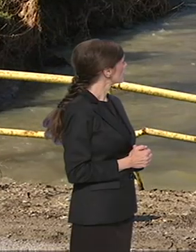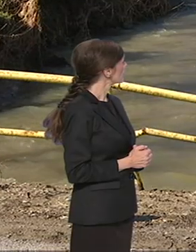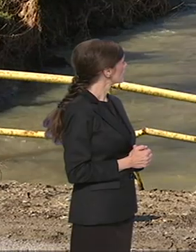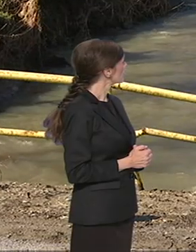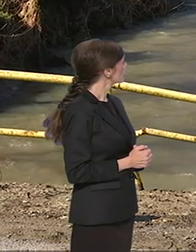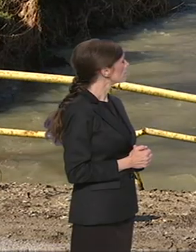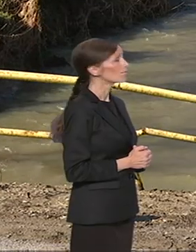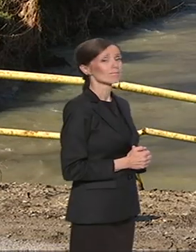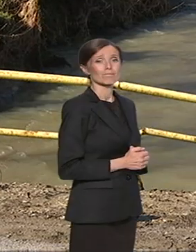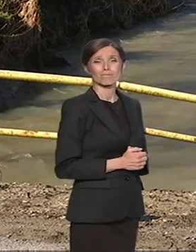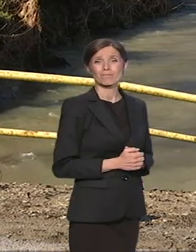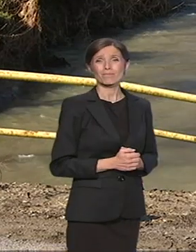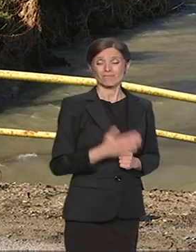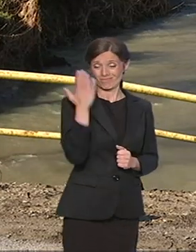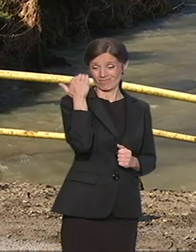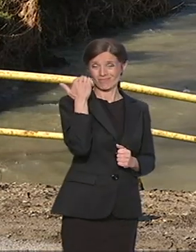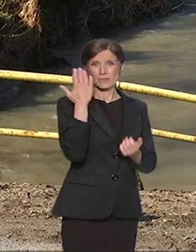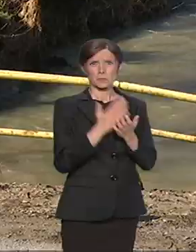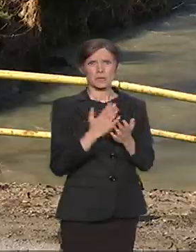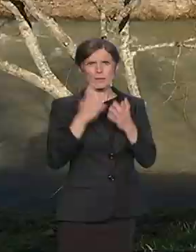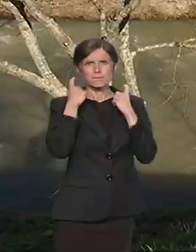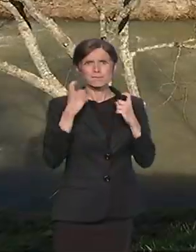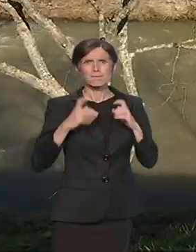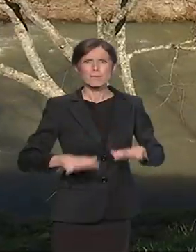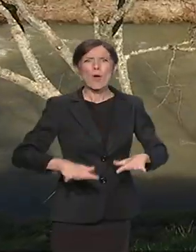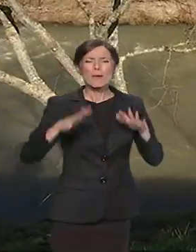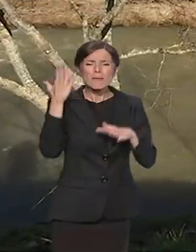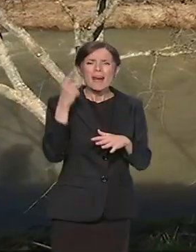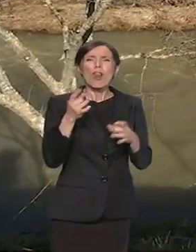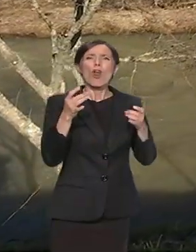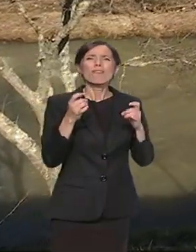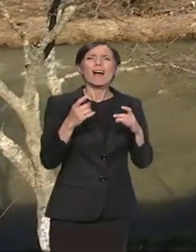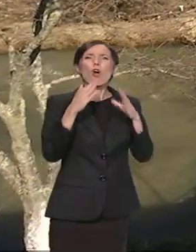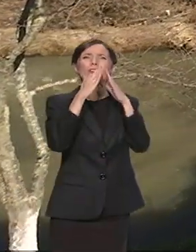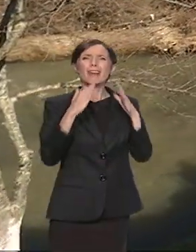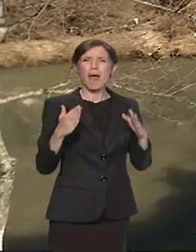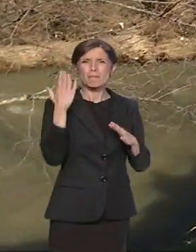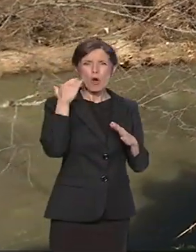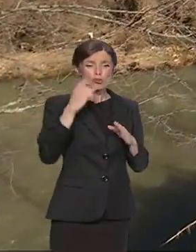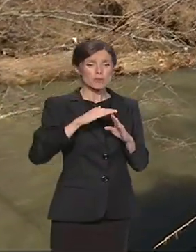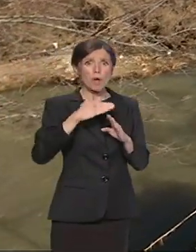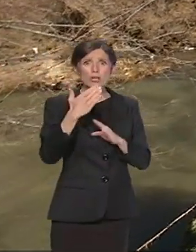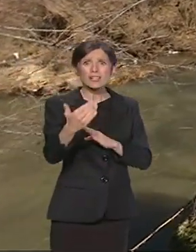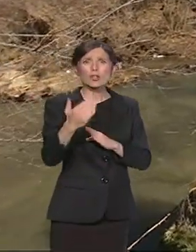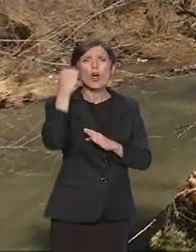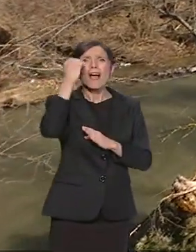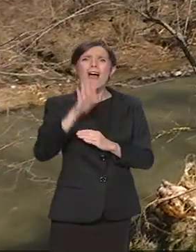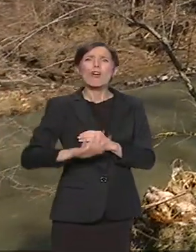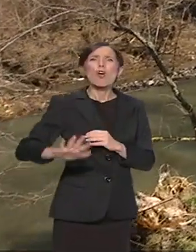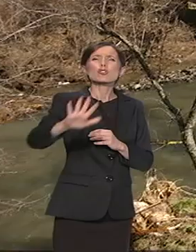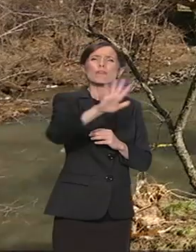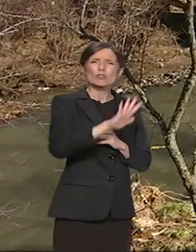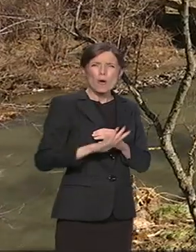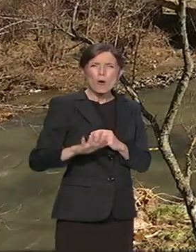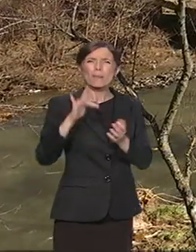Tokom poslednjeg poplova koje su odmah nakon novogodišnjih i božičnih praznika pogodila centralnu Kosovu i Kosovskom pomoravlje,